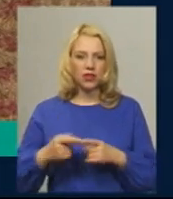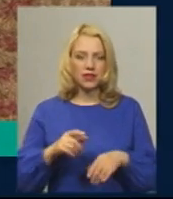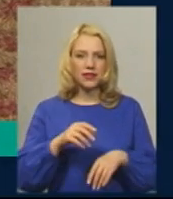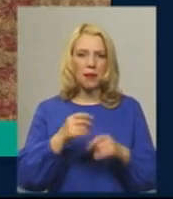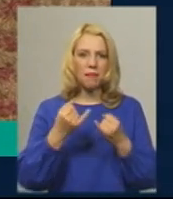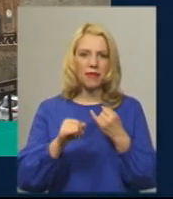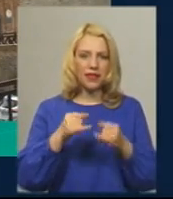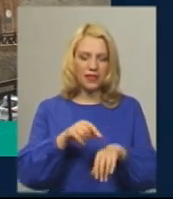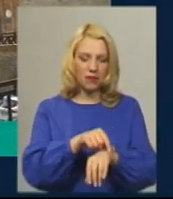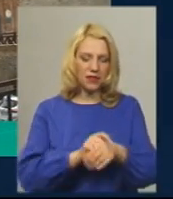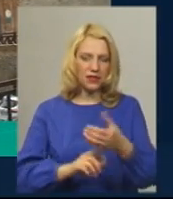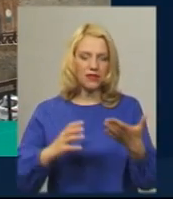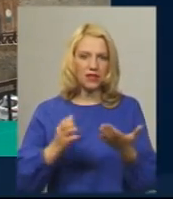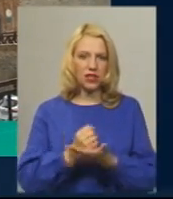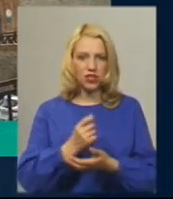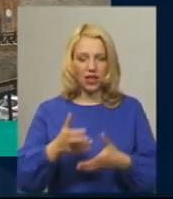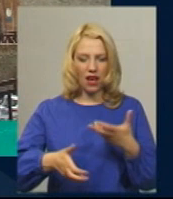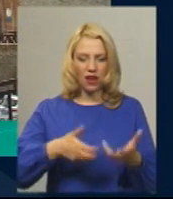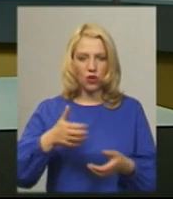Росії знайшли археологи в Меджибожі.